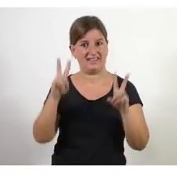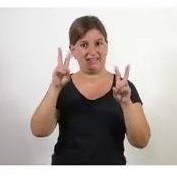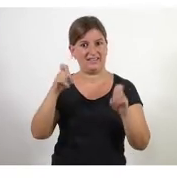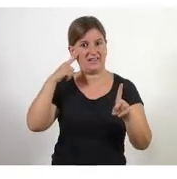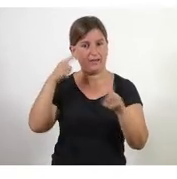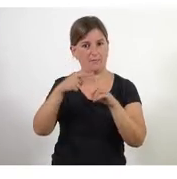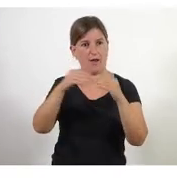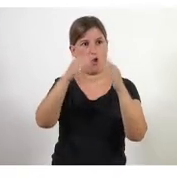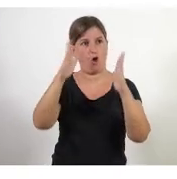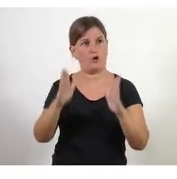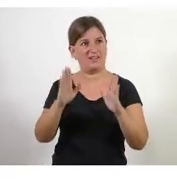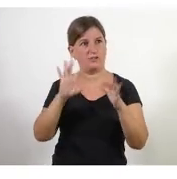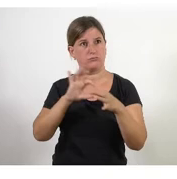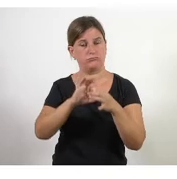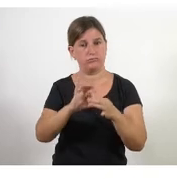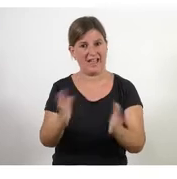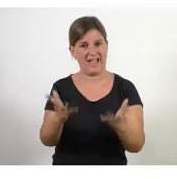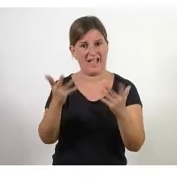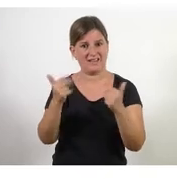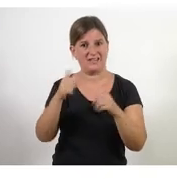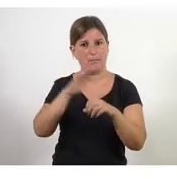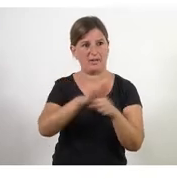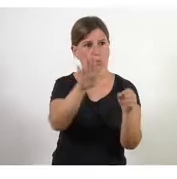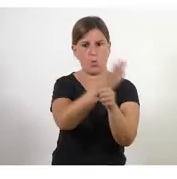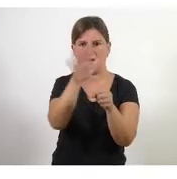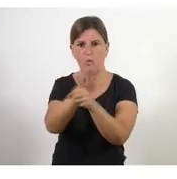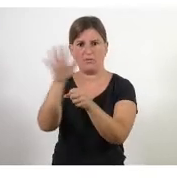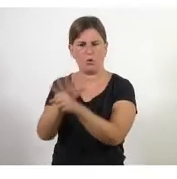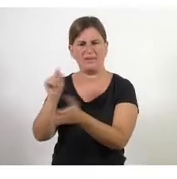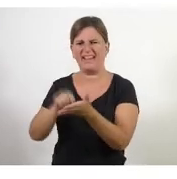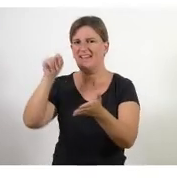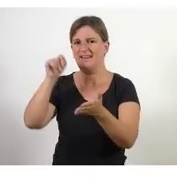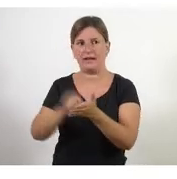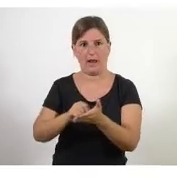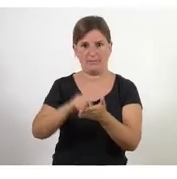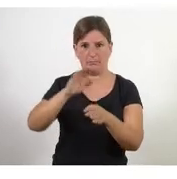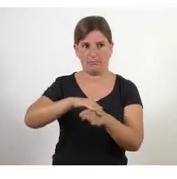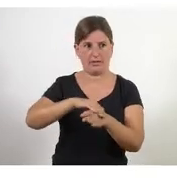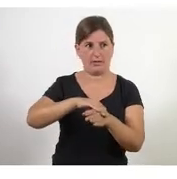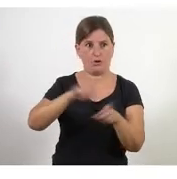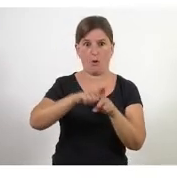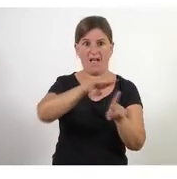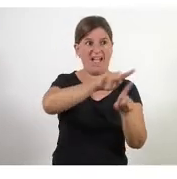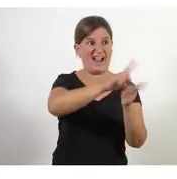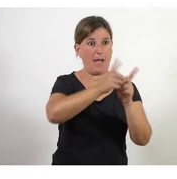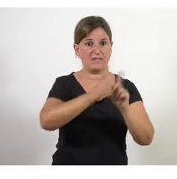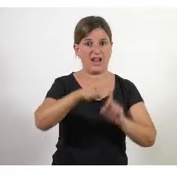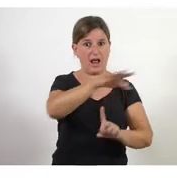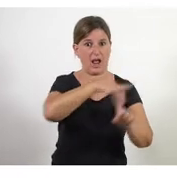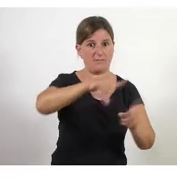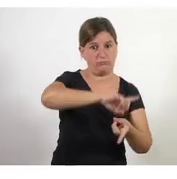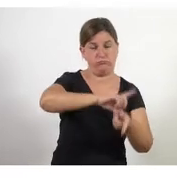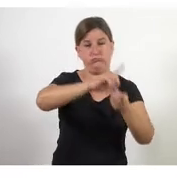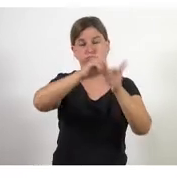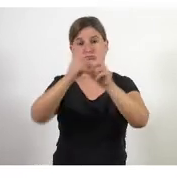una organització sigui hàgil i que pugui respondre de forma ràpida als canvis de l'entorn afegint valor als